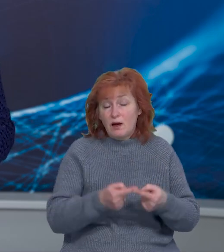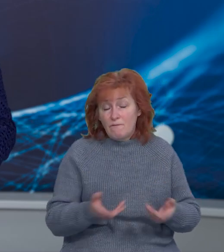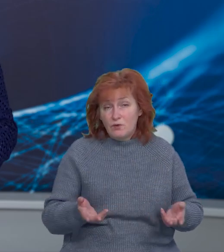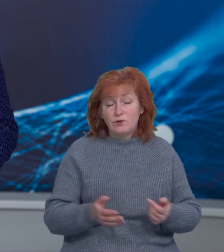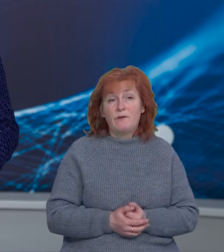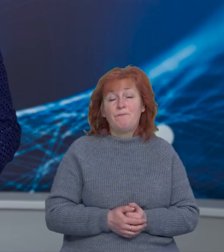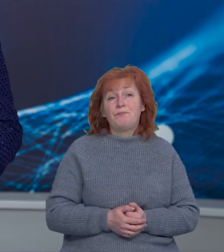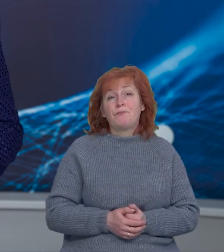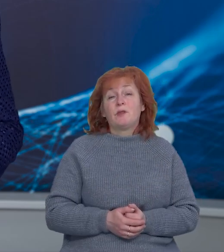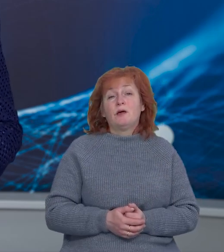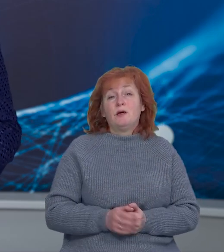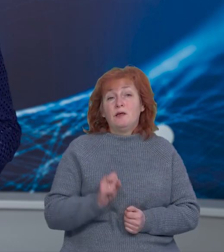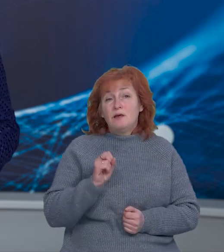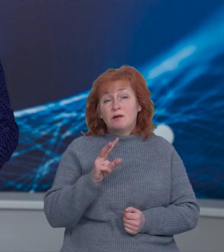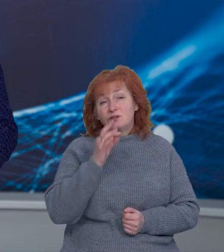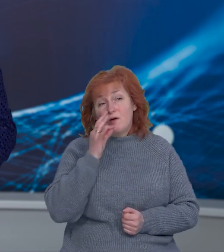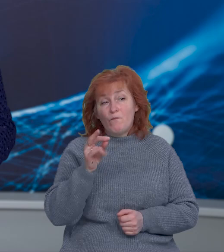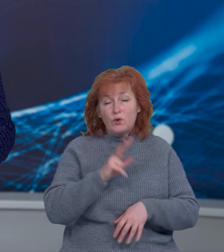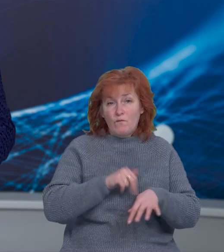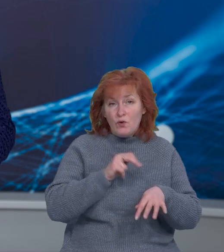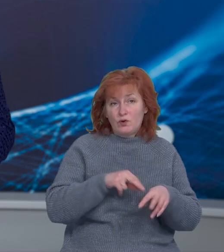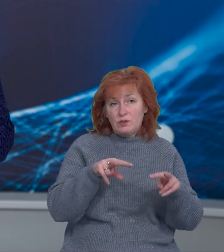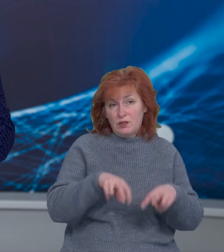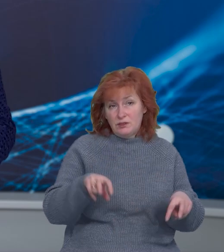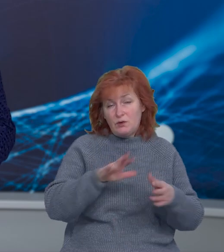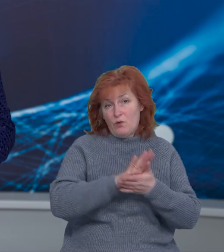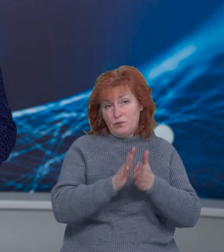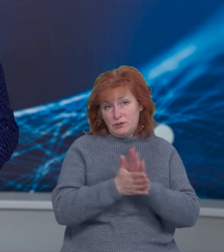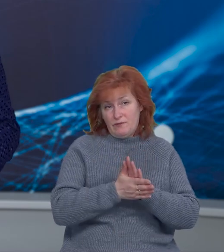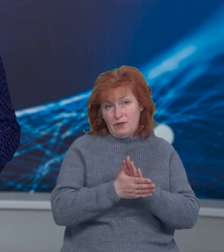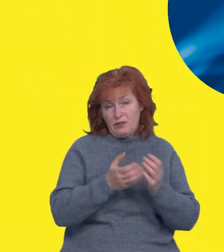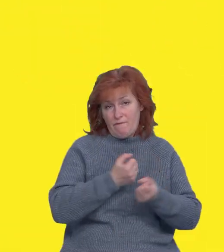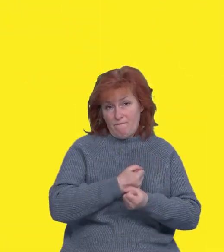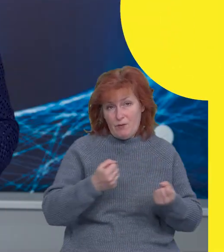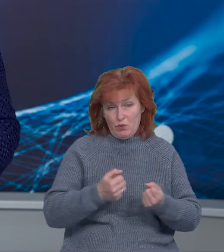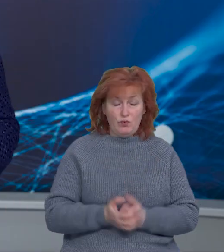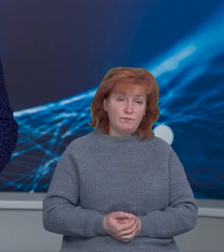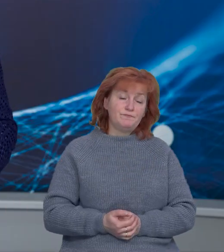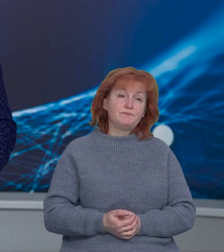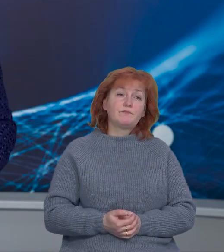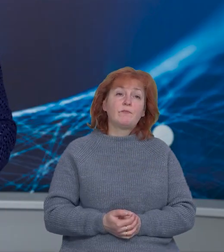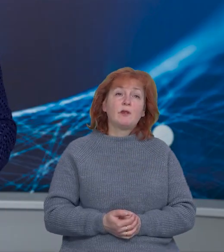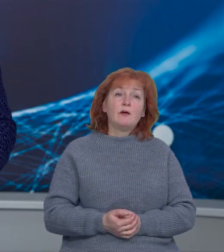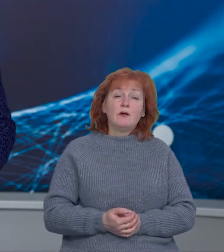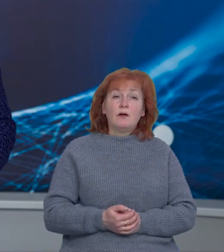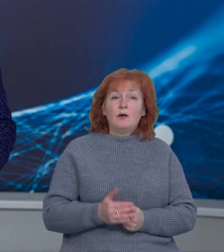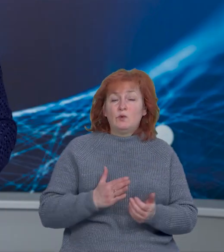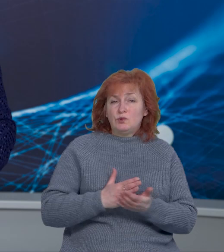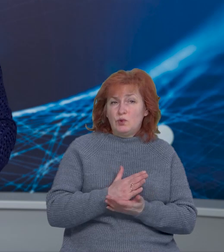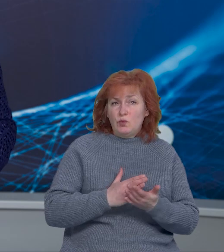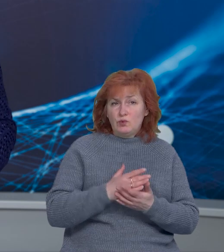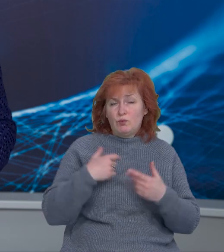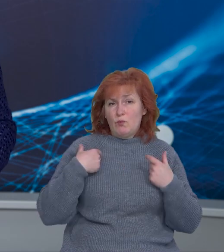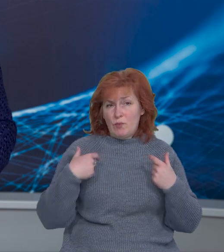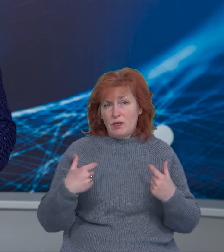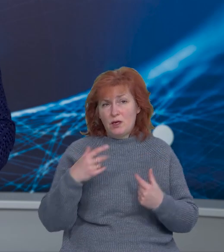Нацполіції в області Наталії Слабеняк, правоохоронці розслідують обставини вибуху. Службу майора Чернігівського 105